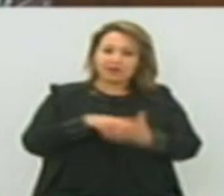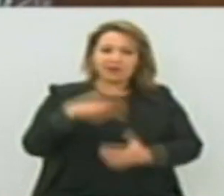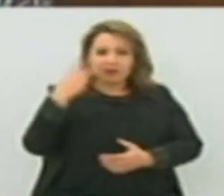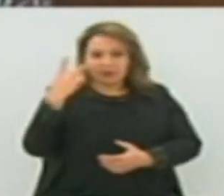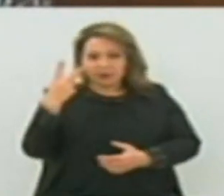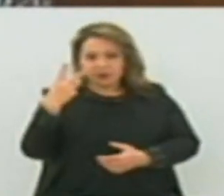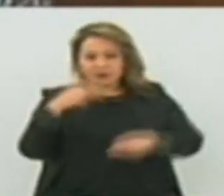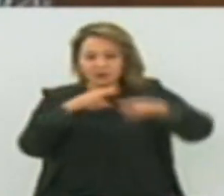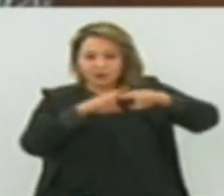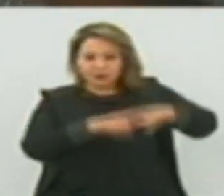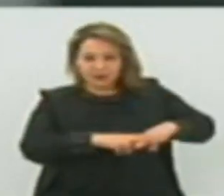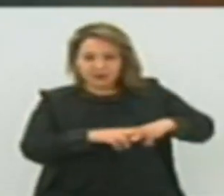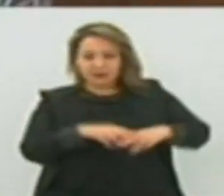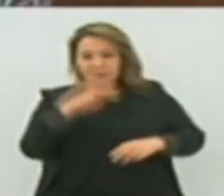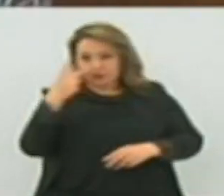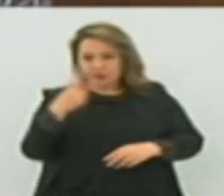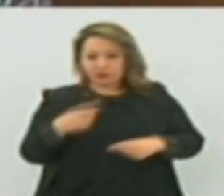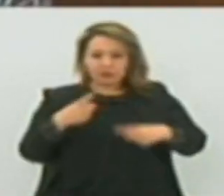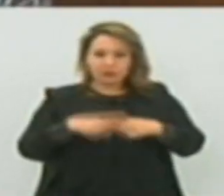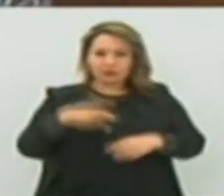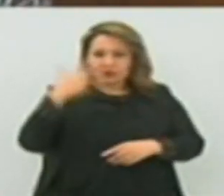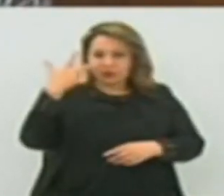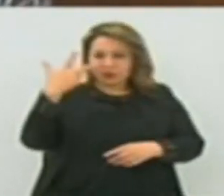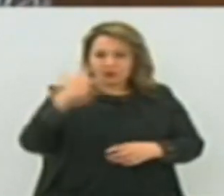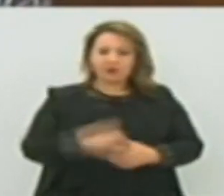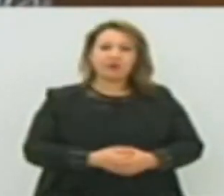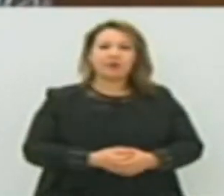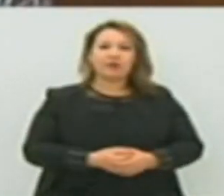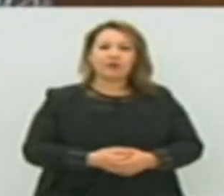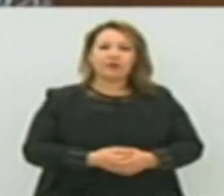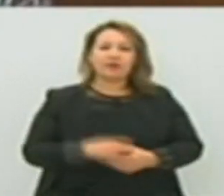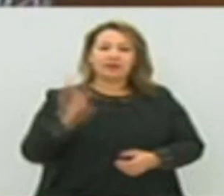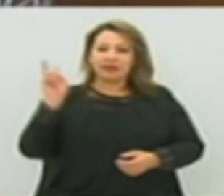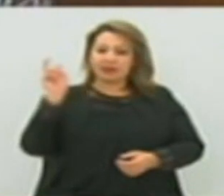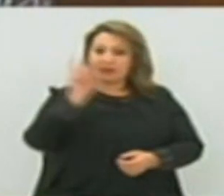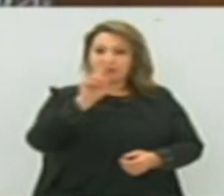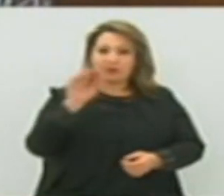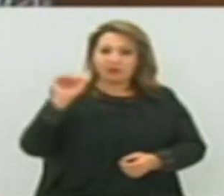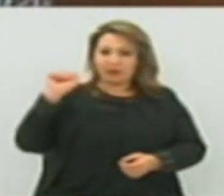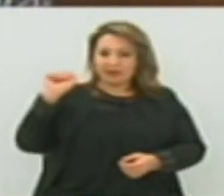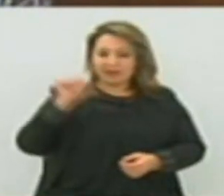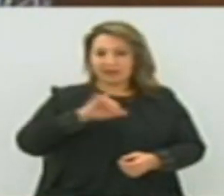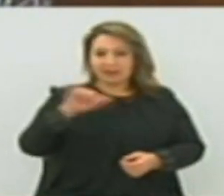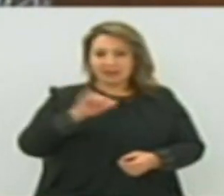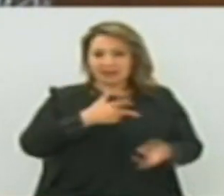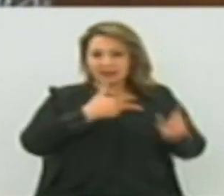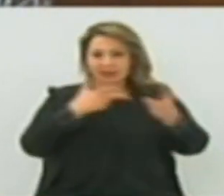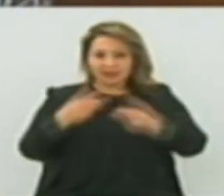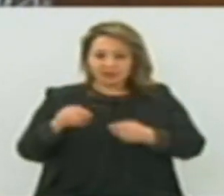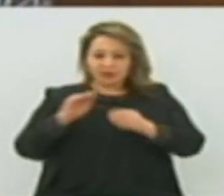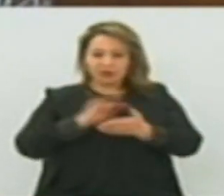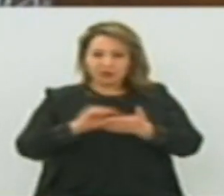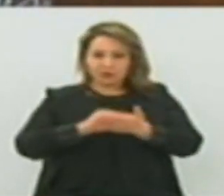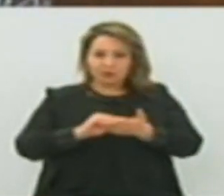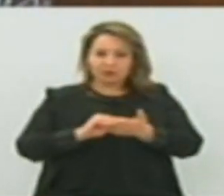المتابقيين رقم 2 و 3 لطراموائز طيف لأنه لما نجيب مكتب دراسات